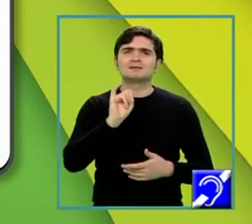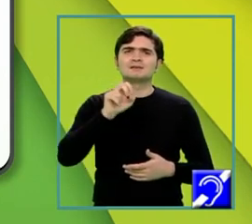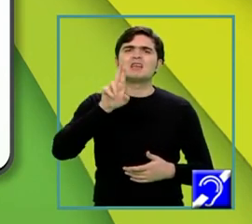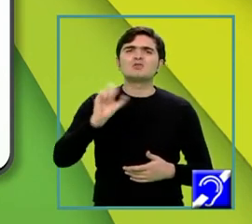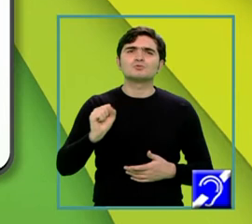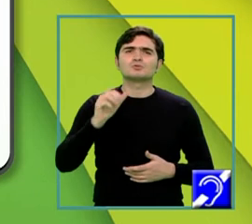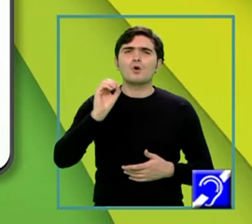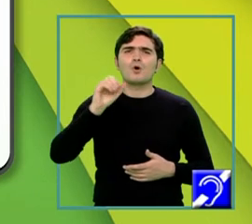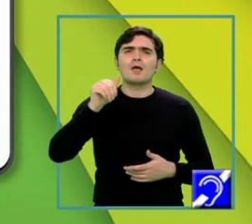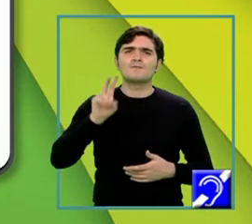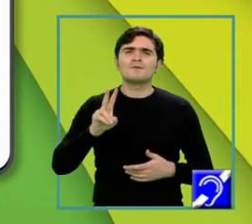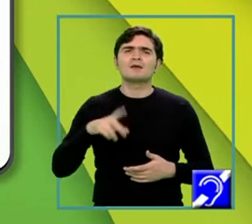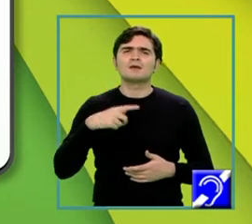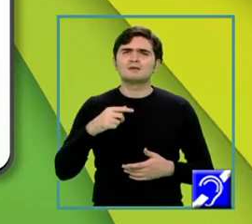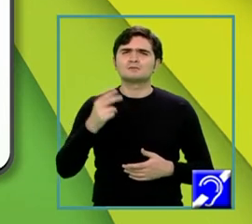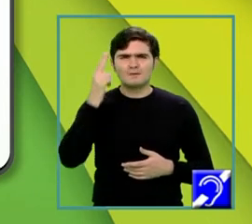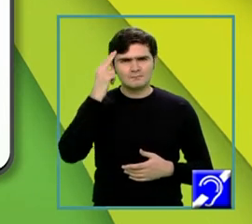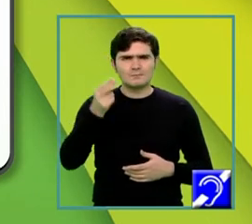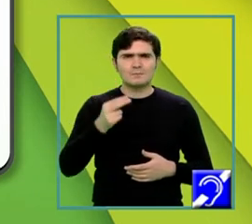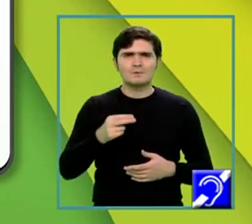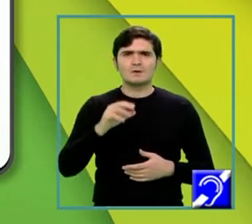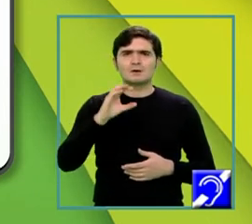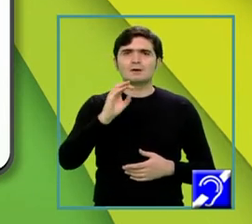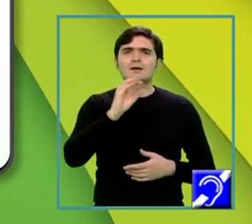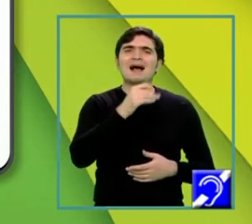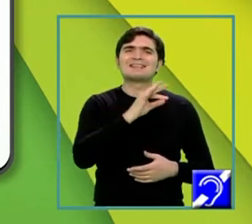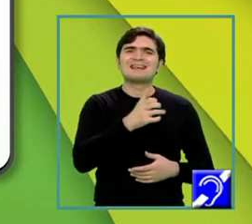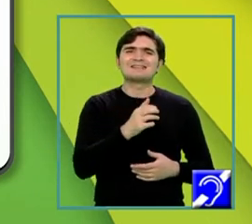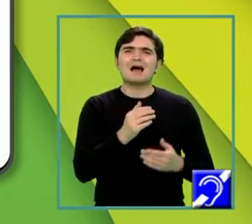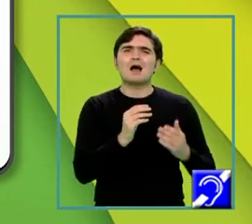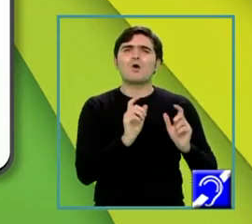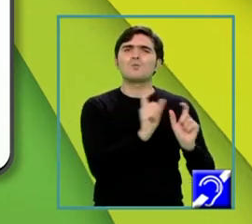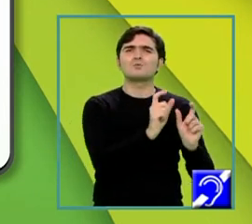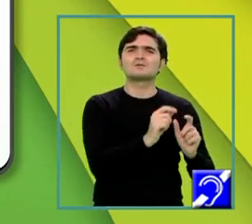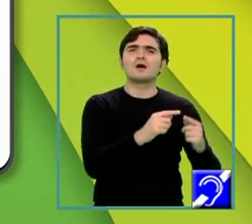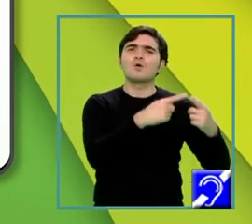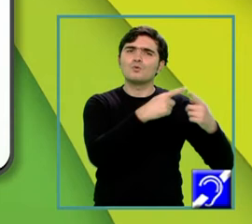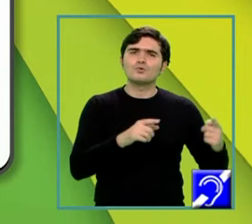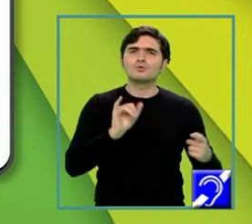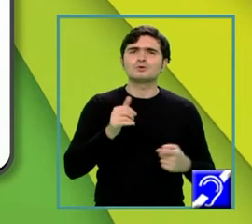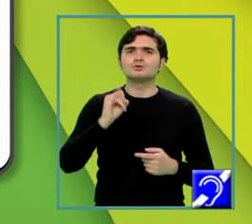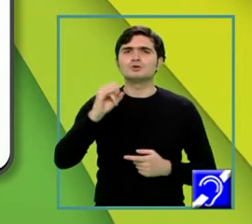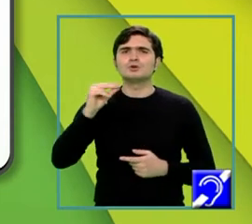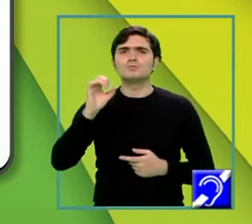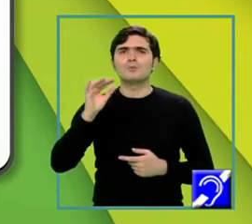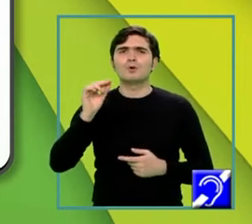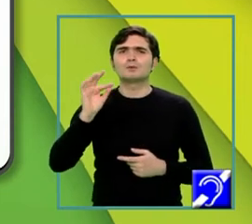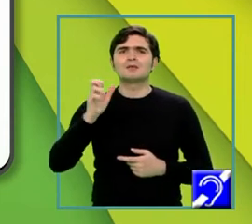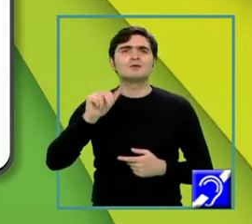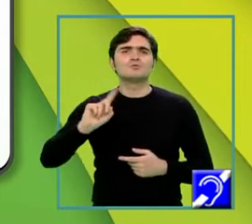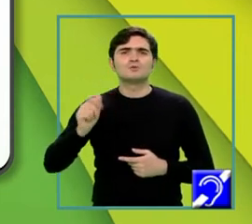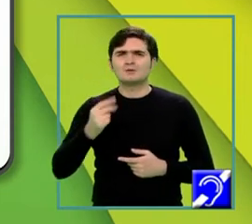bine, este raportul dintre cateta opusă unghiului și ipotenuză. Și atunci am observat acolo că VO este 6,